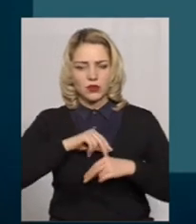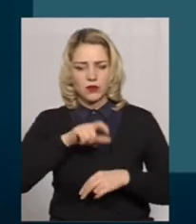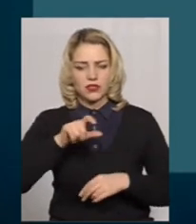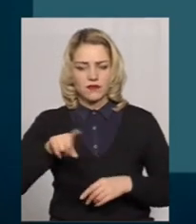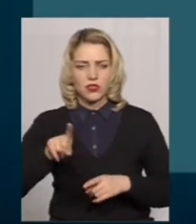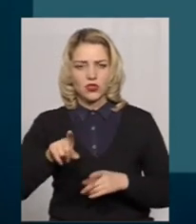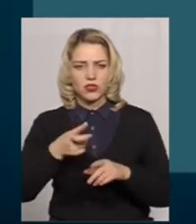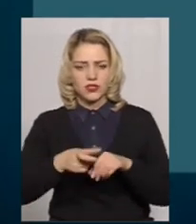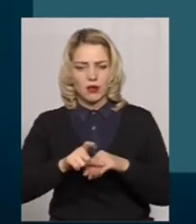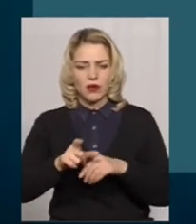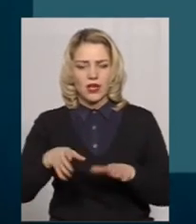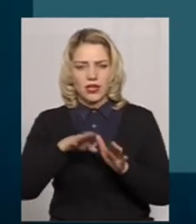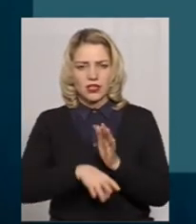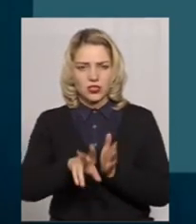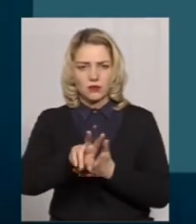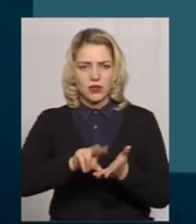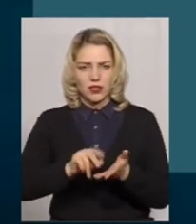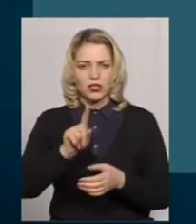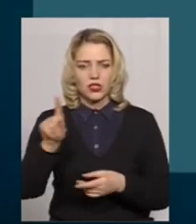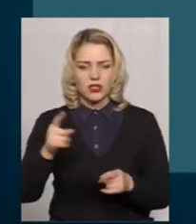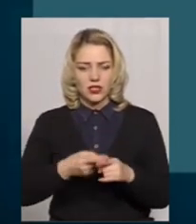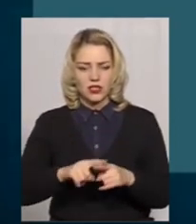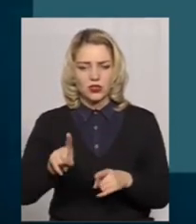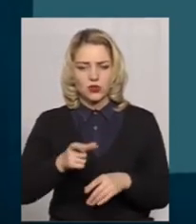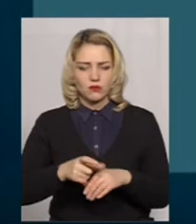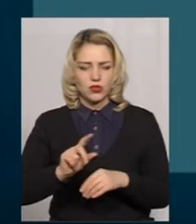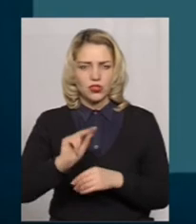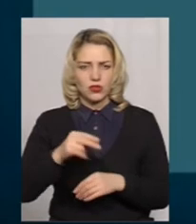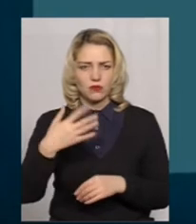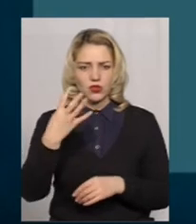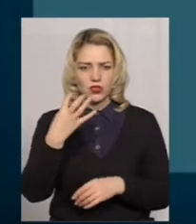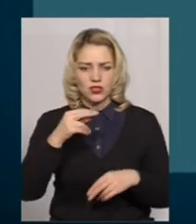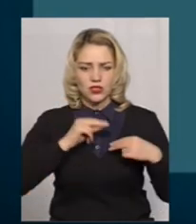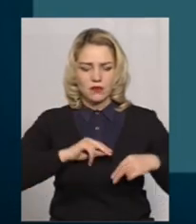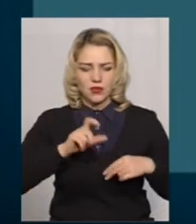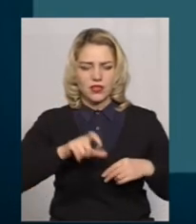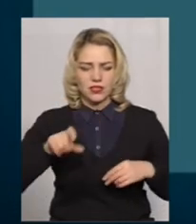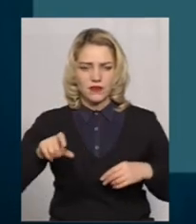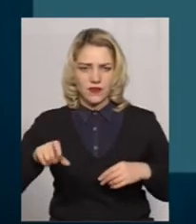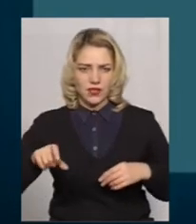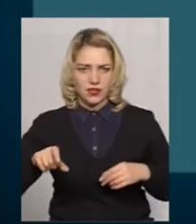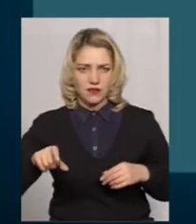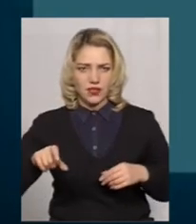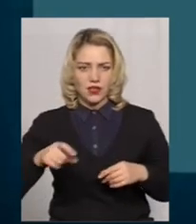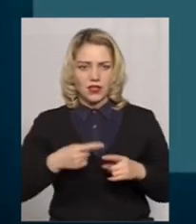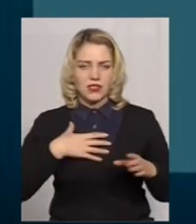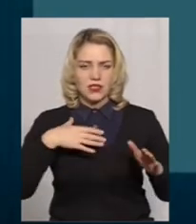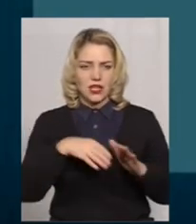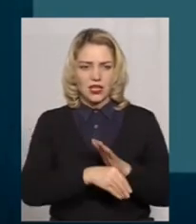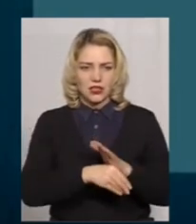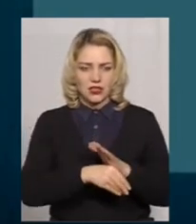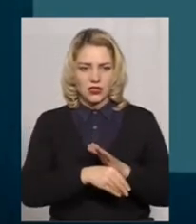саме гірше і приклад, це те, що більше ніж 400 працівників із цих 200,5 тисяч загинули на